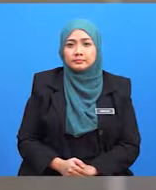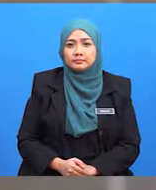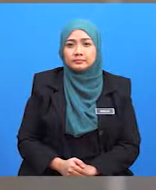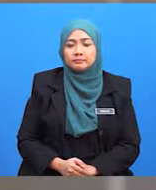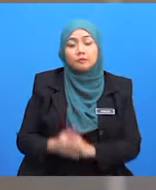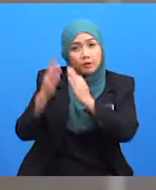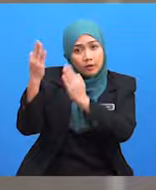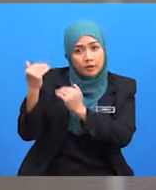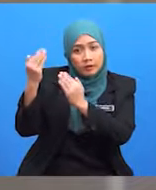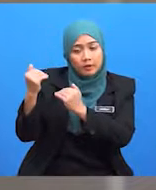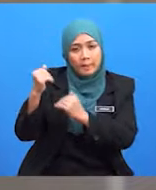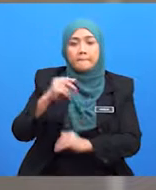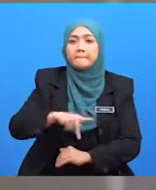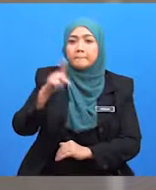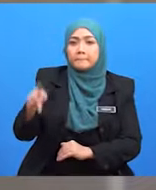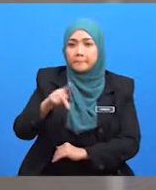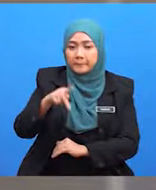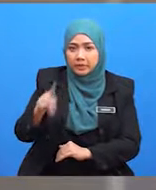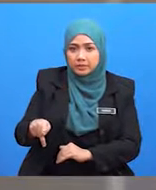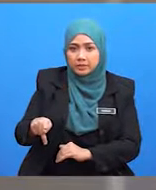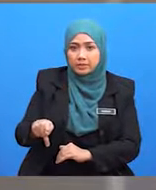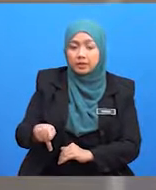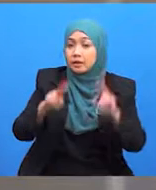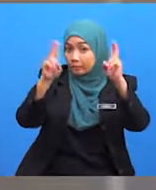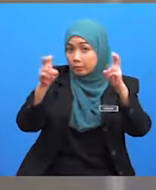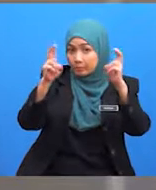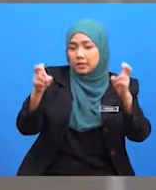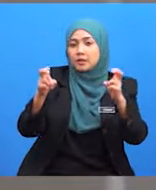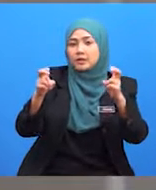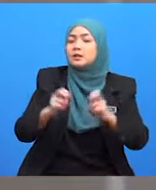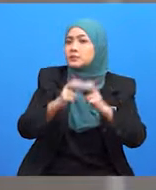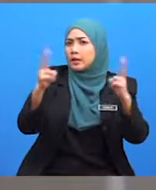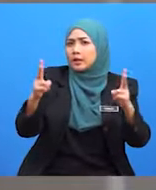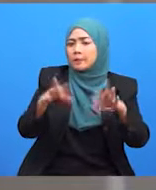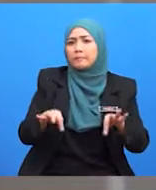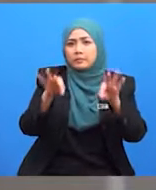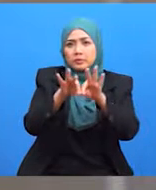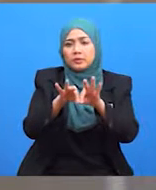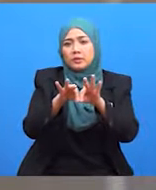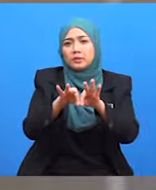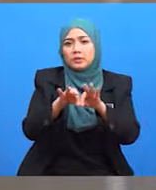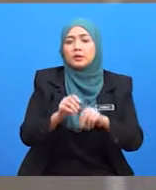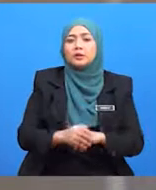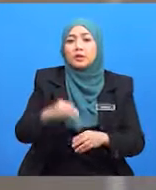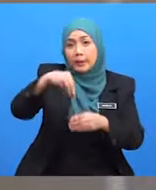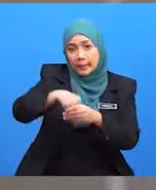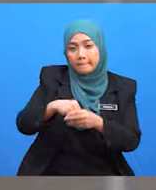Diharap kepala pelajar bersedia untuk topik yang menarik dan sangat penting dalam dunia reka bentuk.